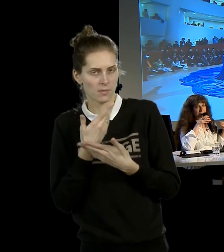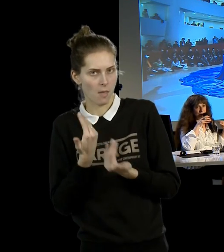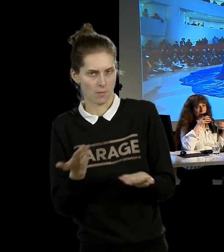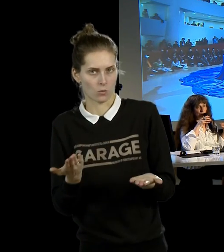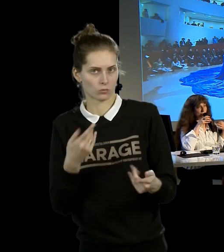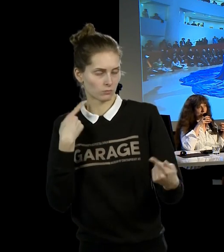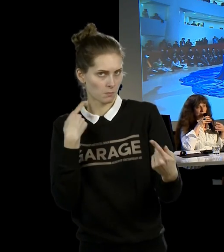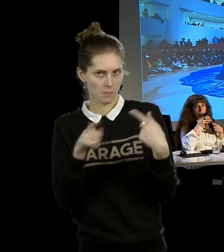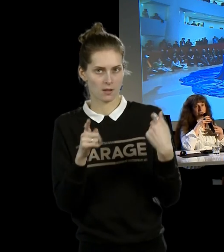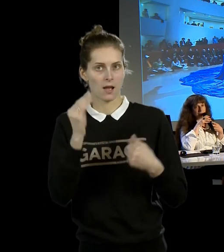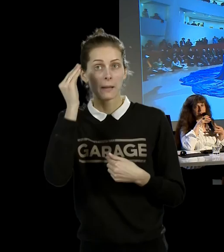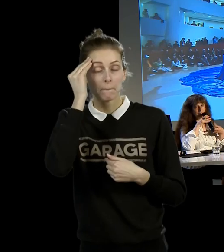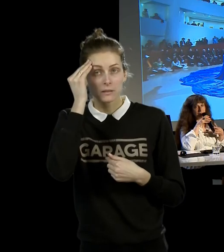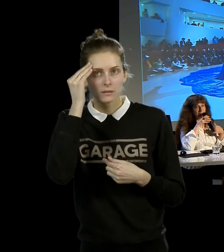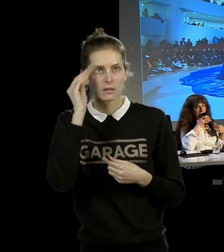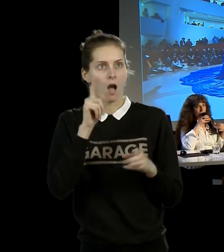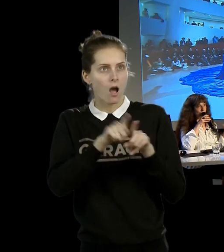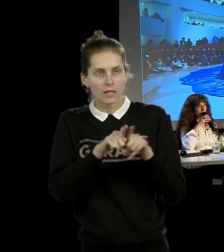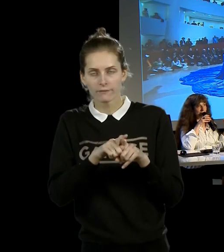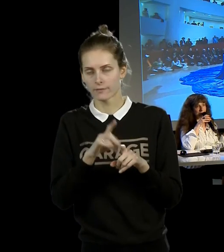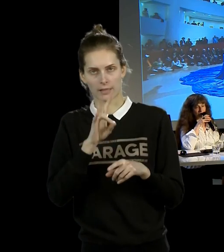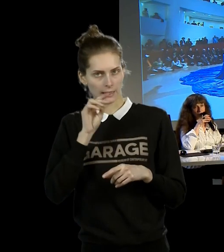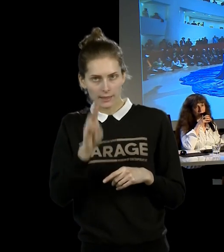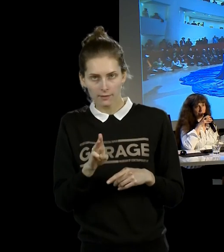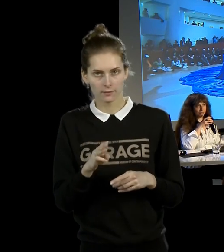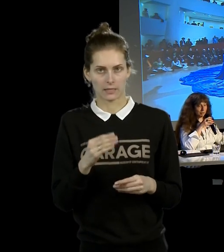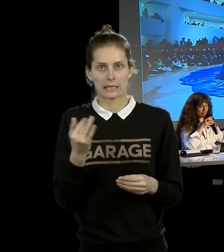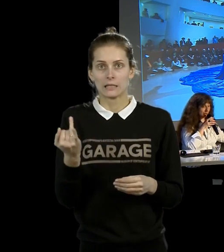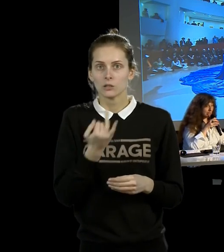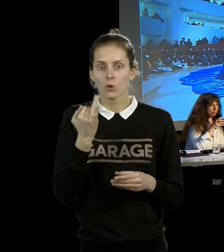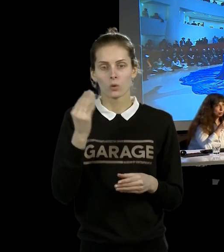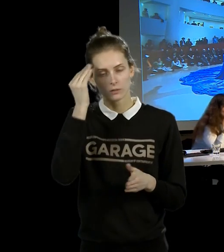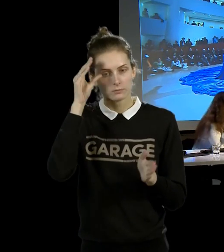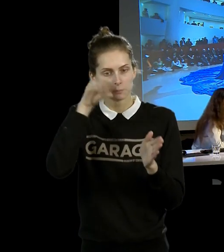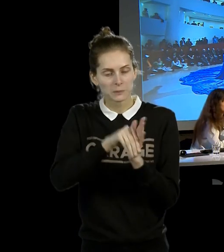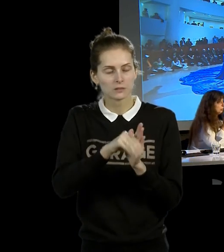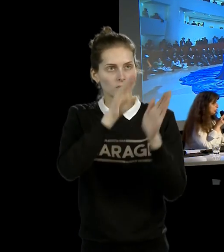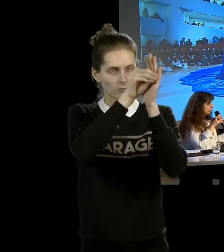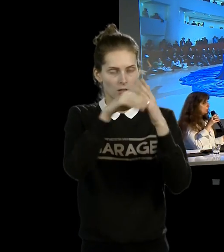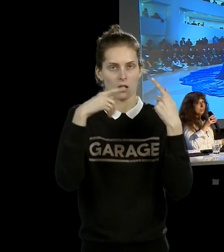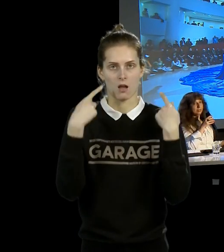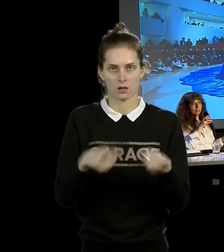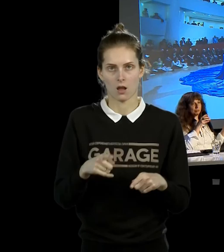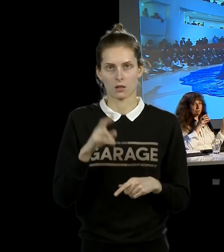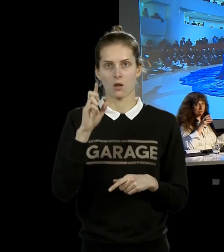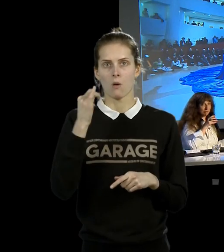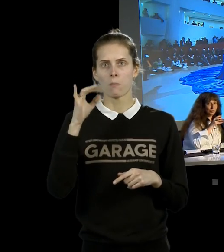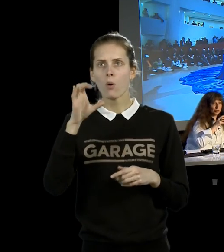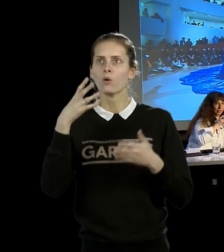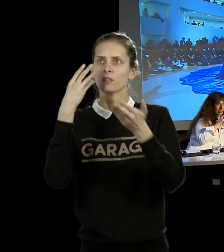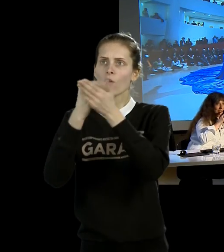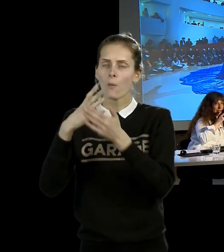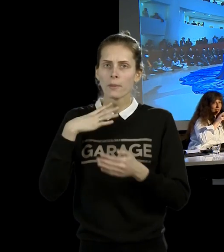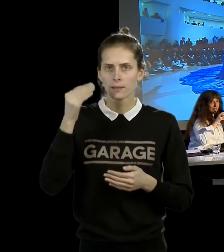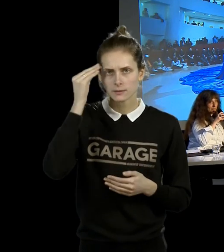и смысл тоже абсолютно изменился. Все эти истории не про то, про что они были у Бойса, у Джины Паны, у Вита